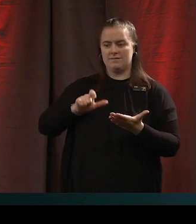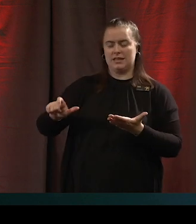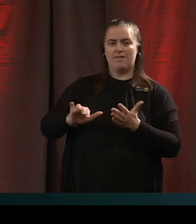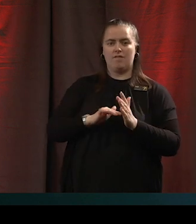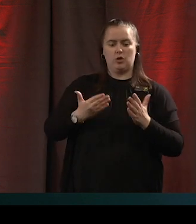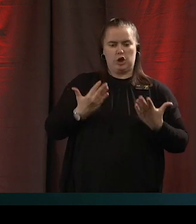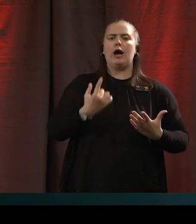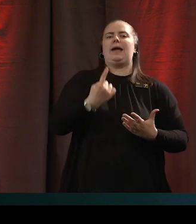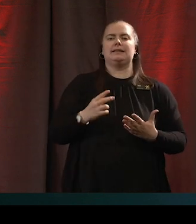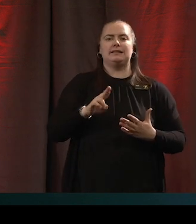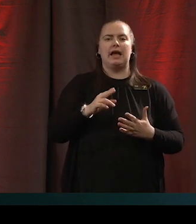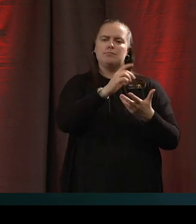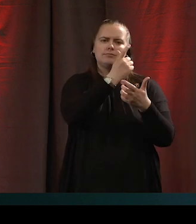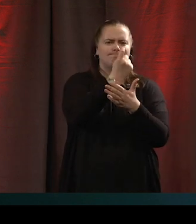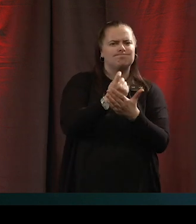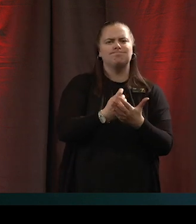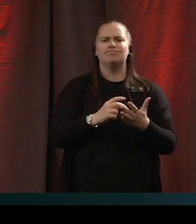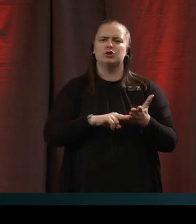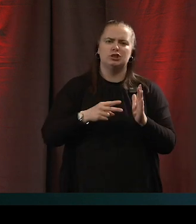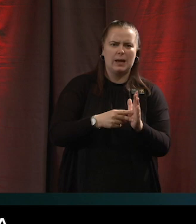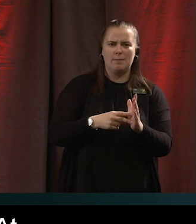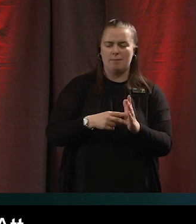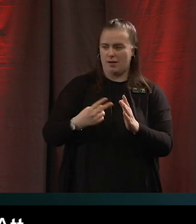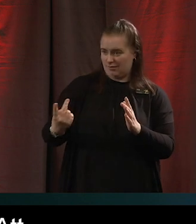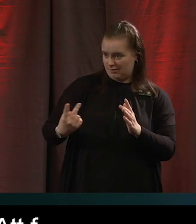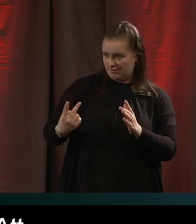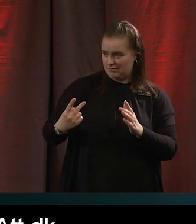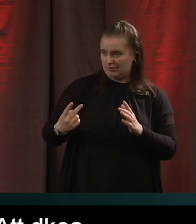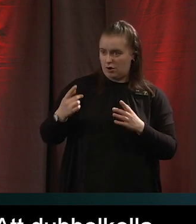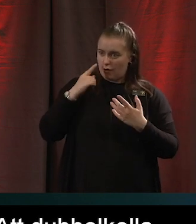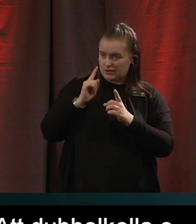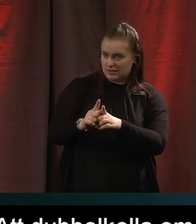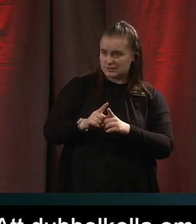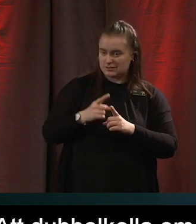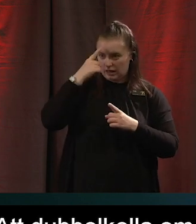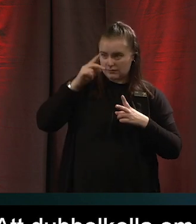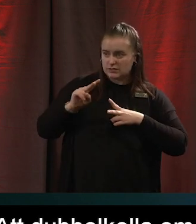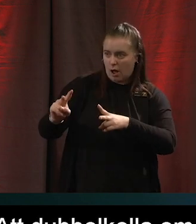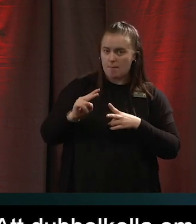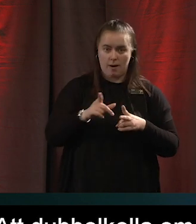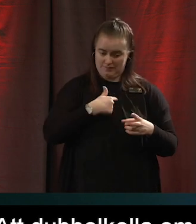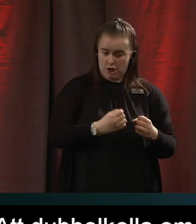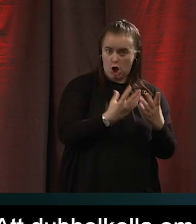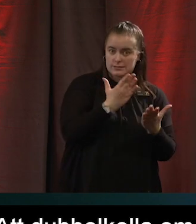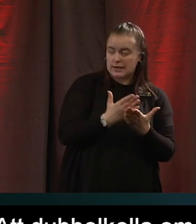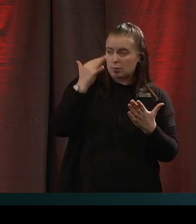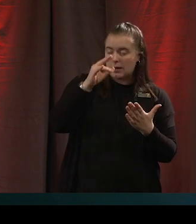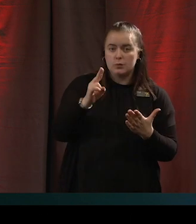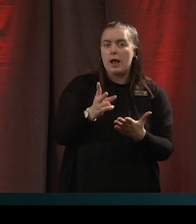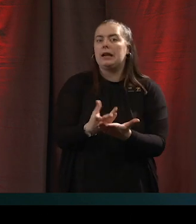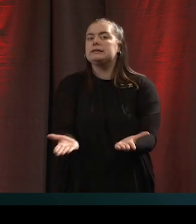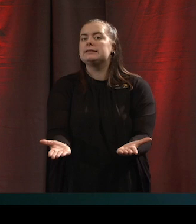ett när man börjar och bara dubbelkollaren så här håller vi överhuvudtaget på att lösa rätt system eller rätt problem. Ja det är ju